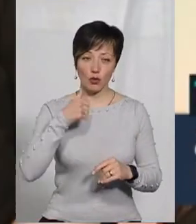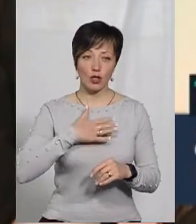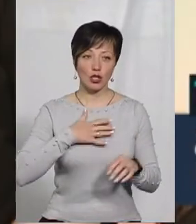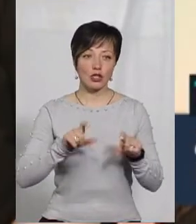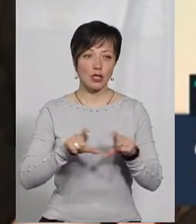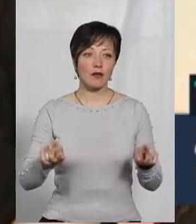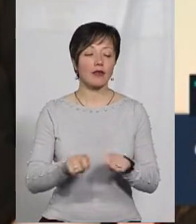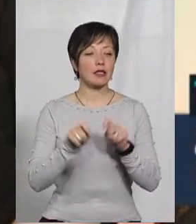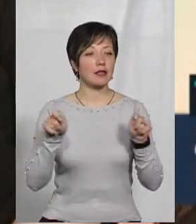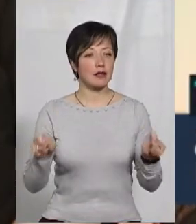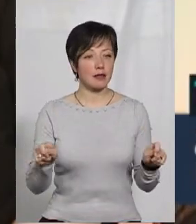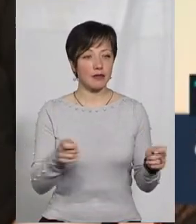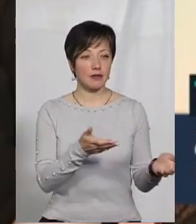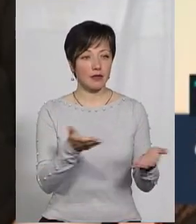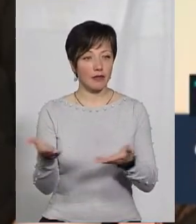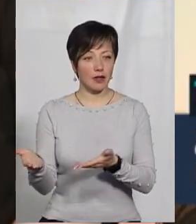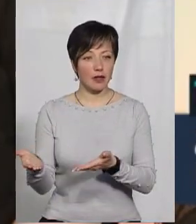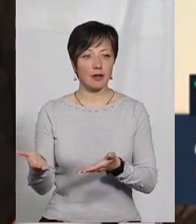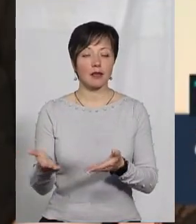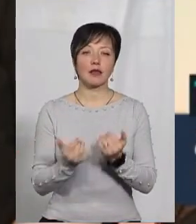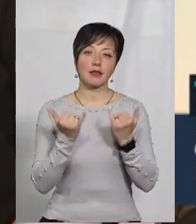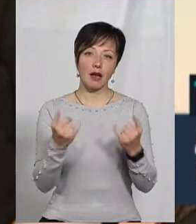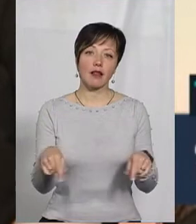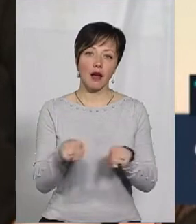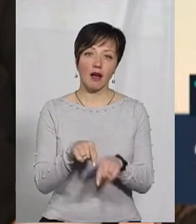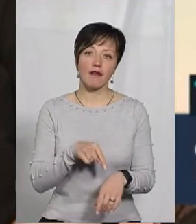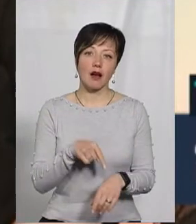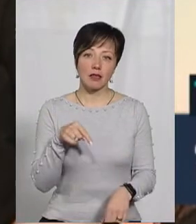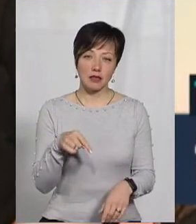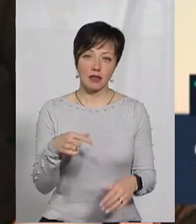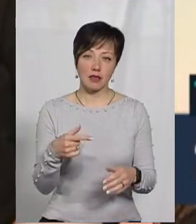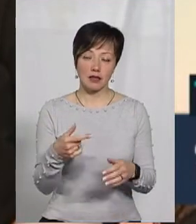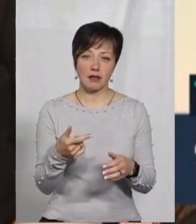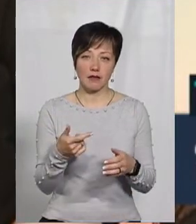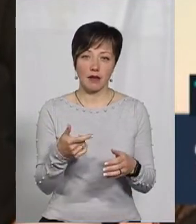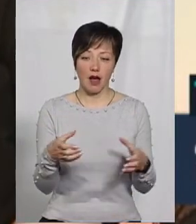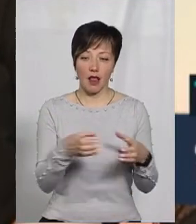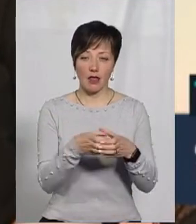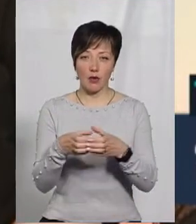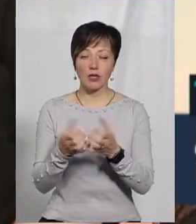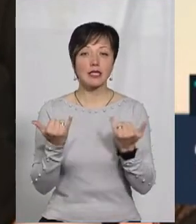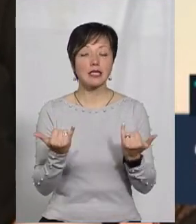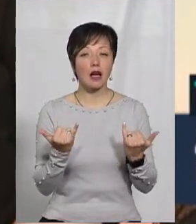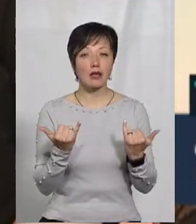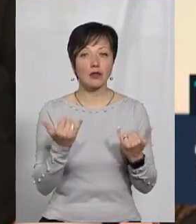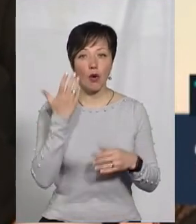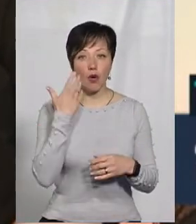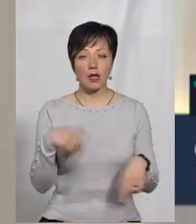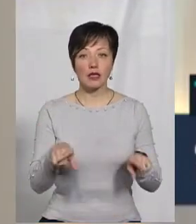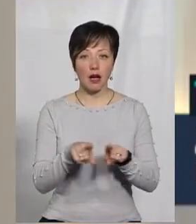наш заклад відкрив двері. Для саме таких вразливих категорій. От зараз, коли